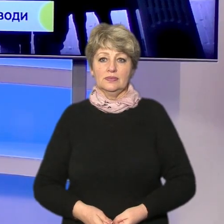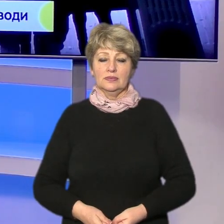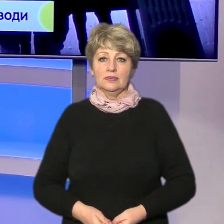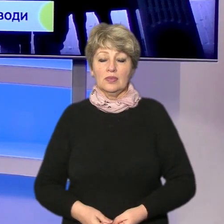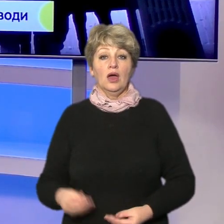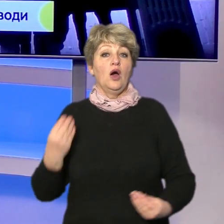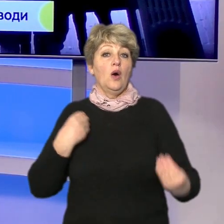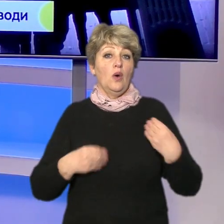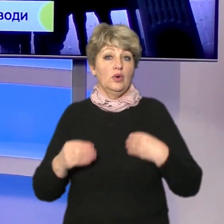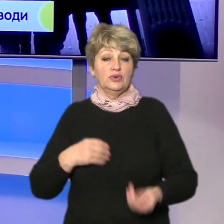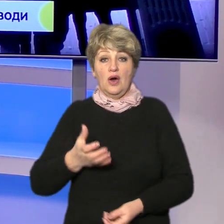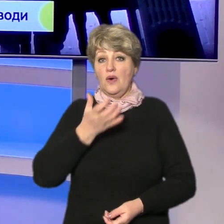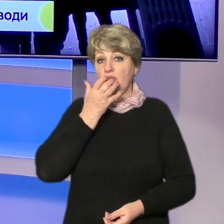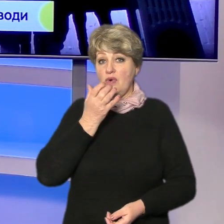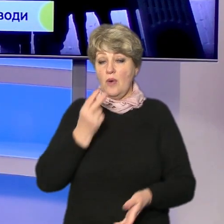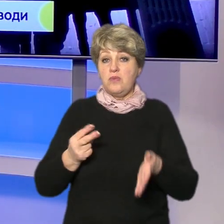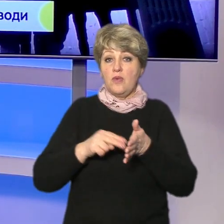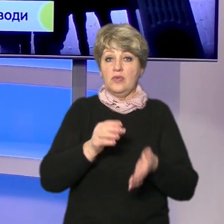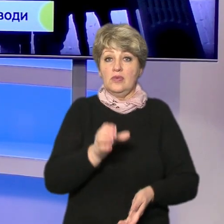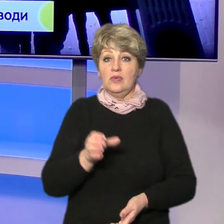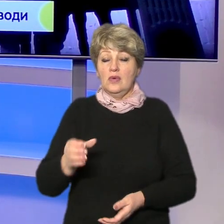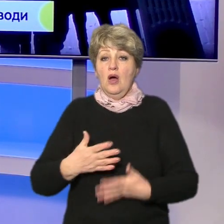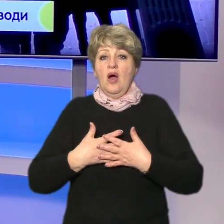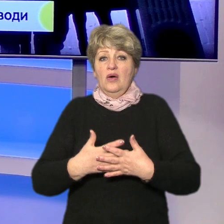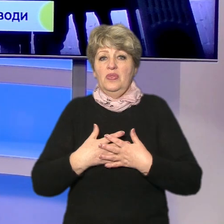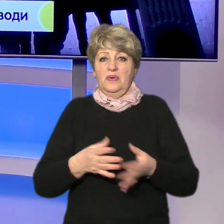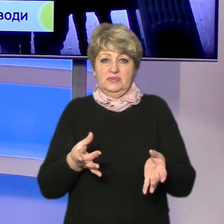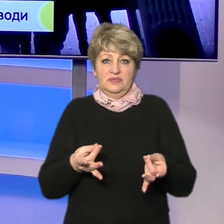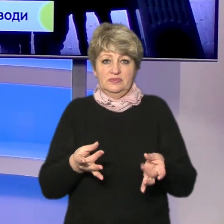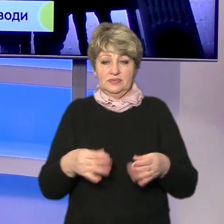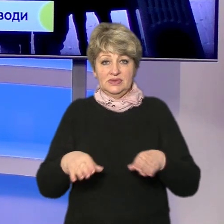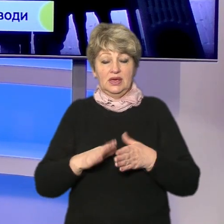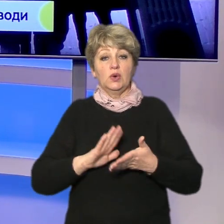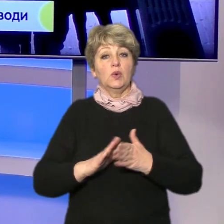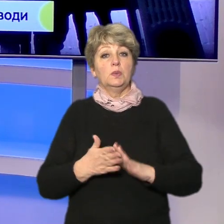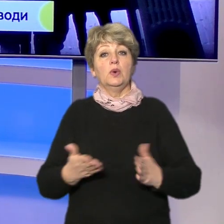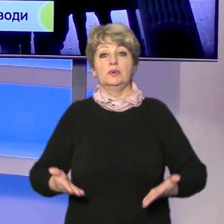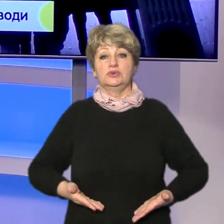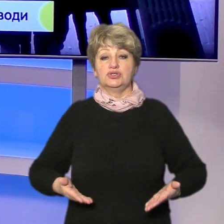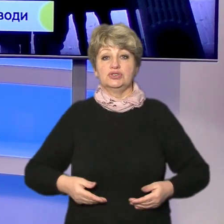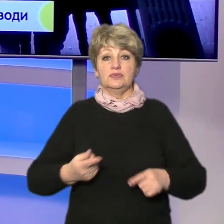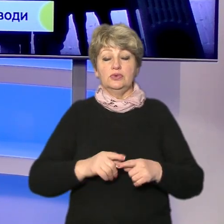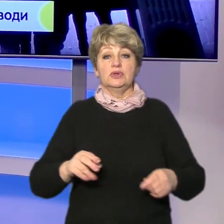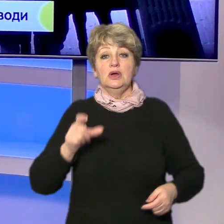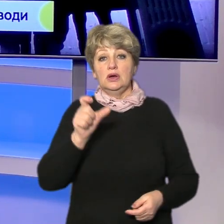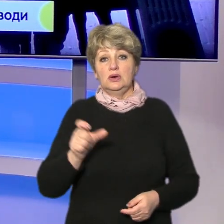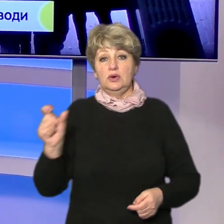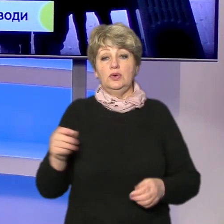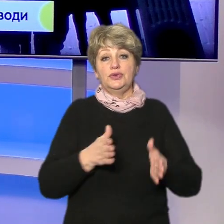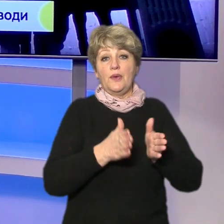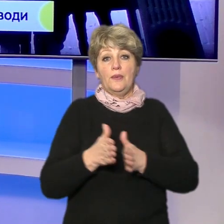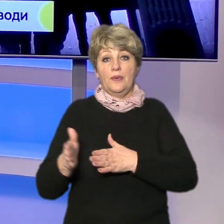одягають теплі речі вмикають обігрівачі та дихають пліснявою у таких умовах живуть мешканці гуртожитку по вулиці Чорновола